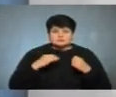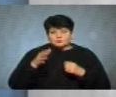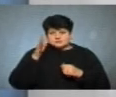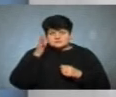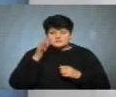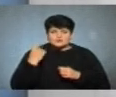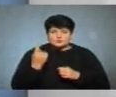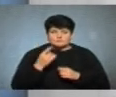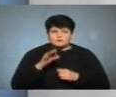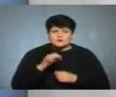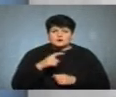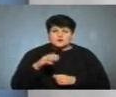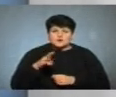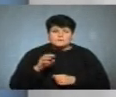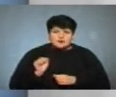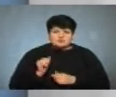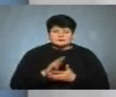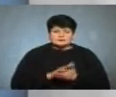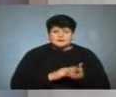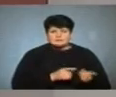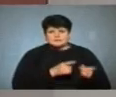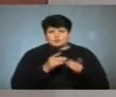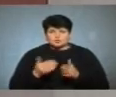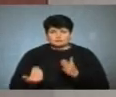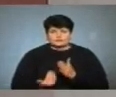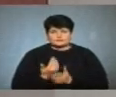науки області Ольга Хома. Далі ми переходимо до новин.